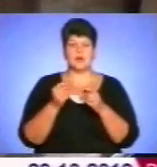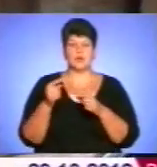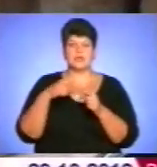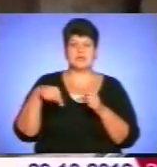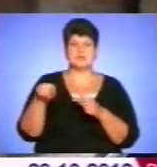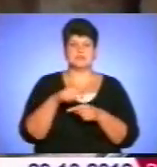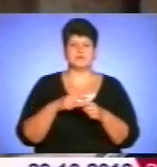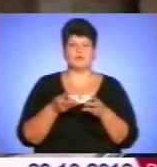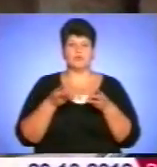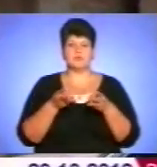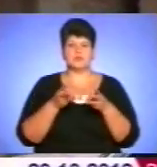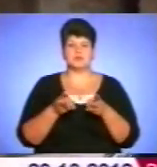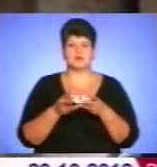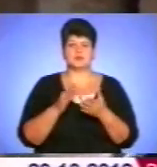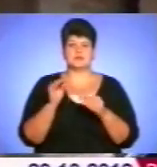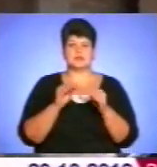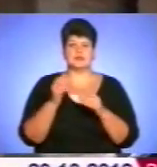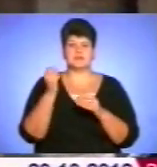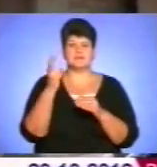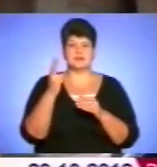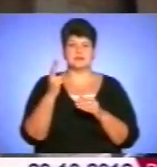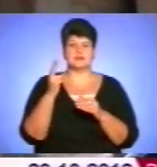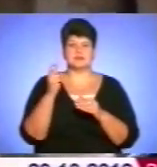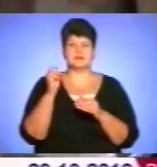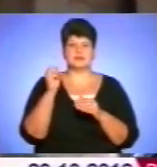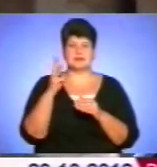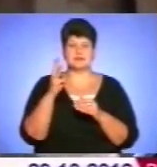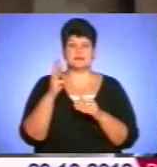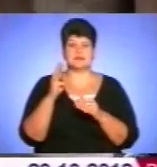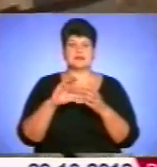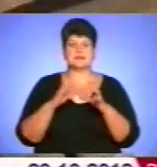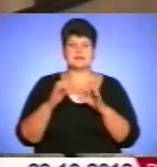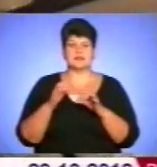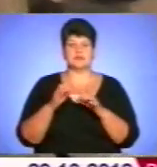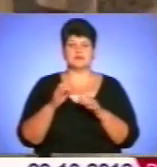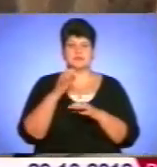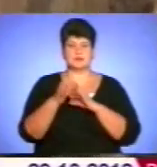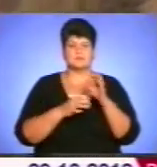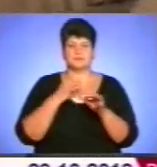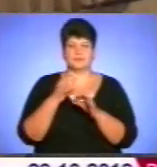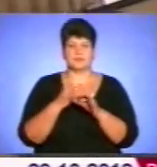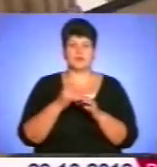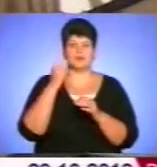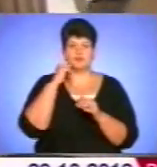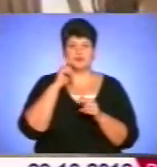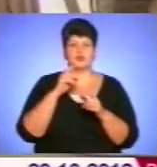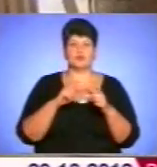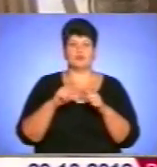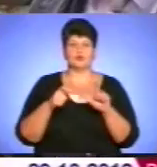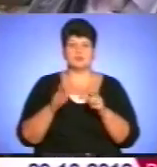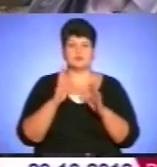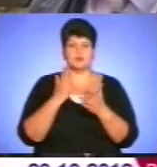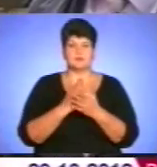буде складати від 12-13 тисяч цеглин за суд до Бога. Сподіваються, що продукція матиме збут.